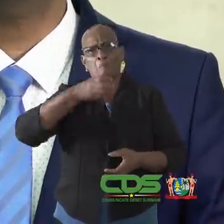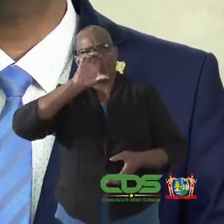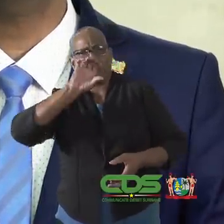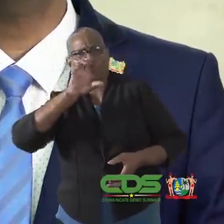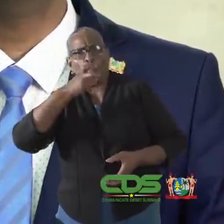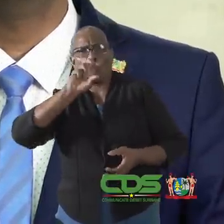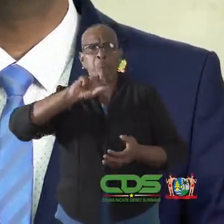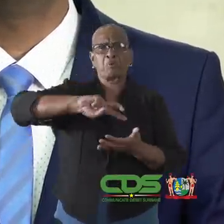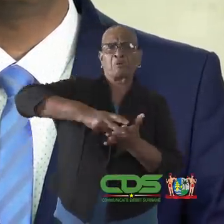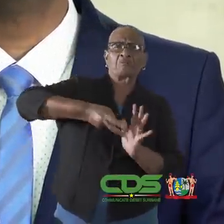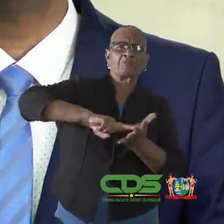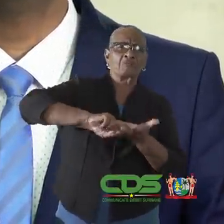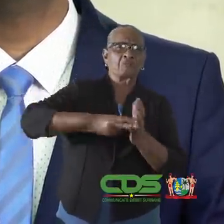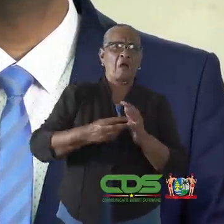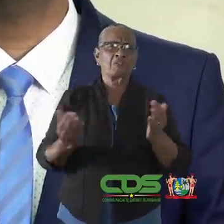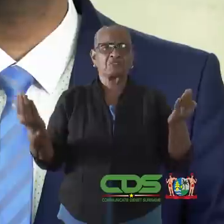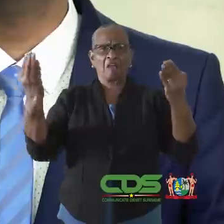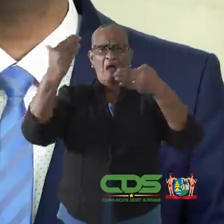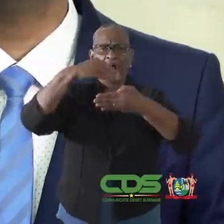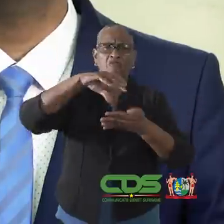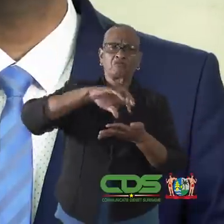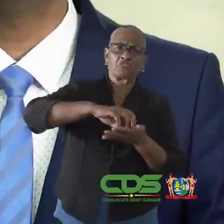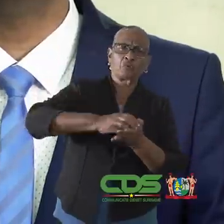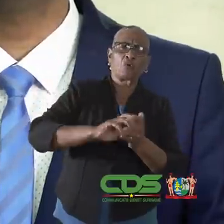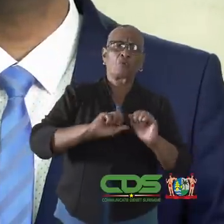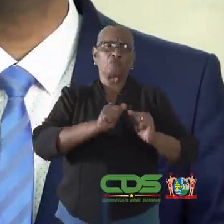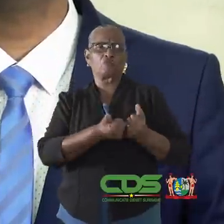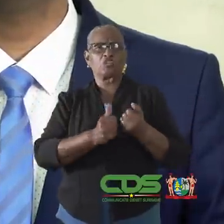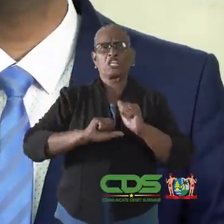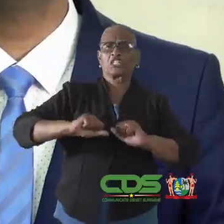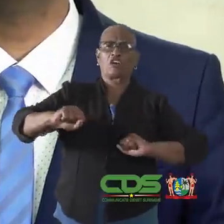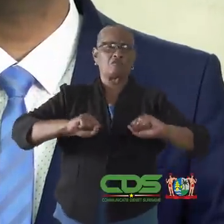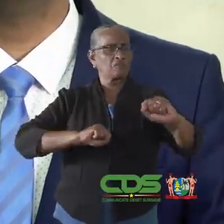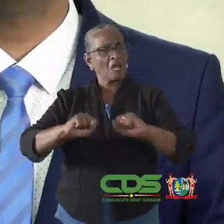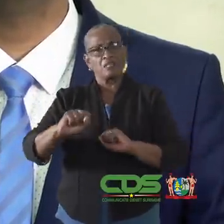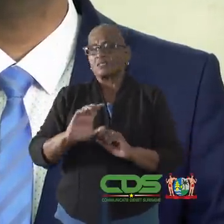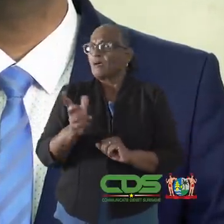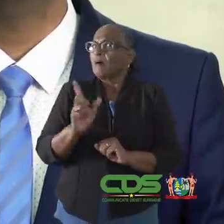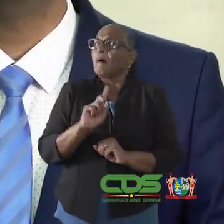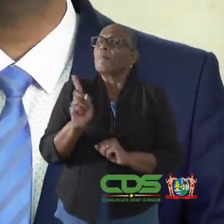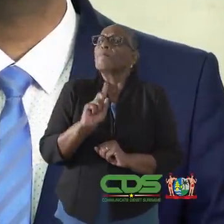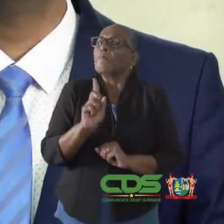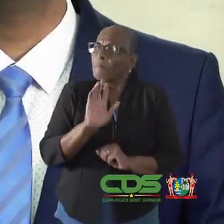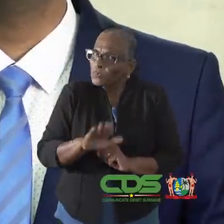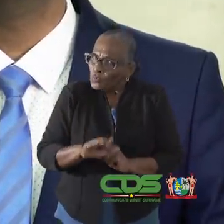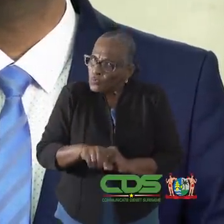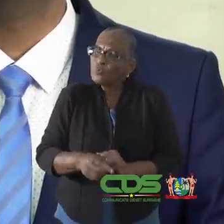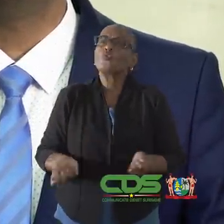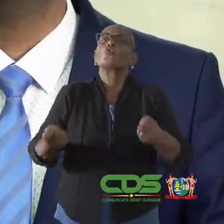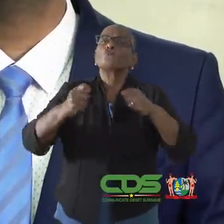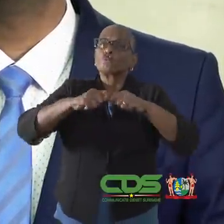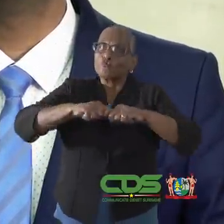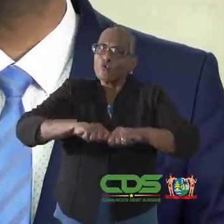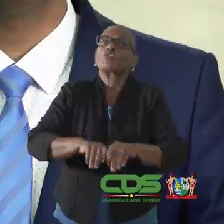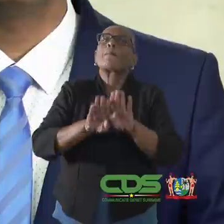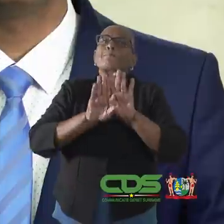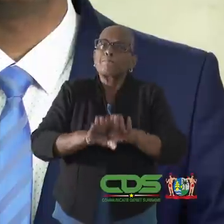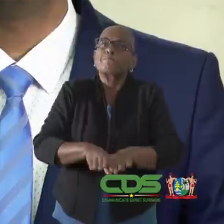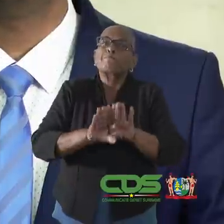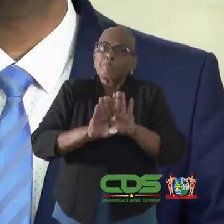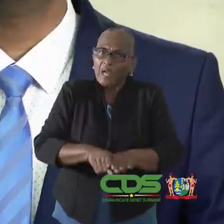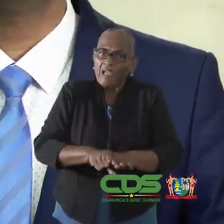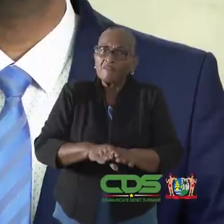Bordelen, bars, nachtclubs, dansings, discotheken en dergelijke blijven gesloten.